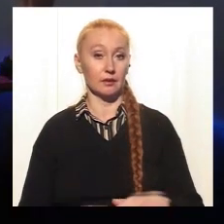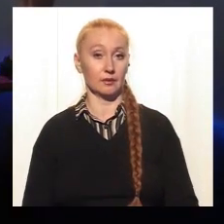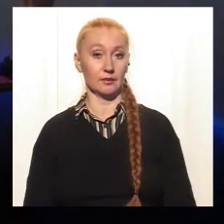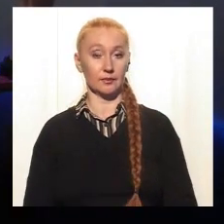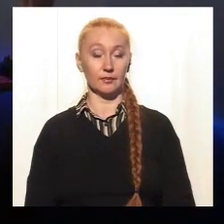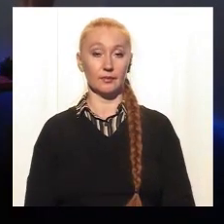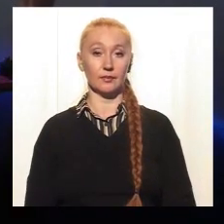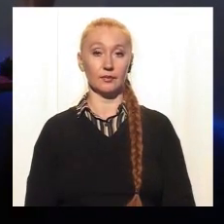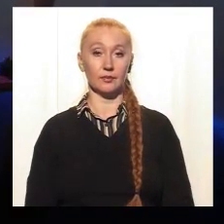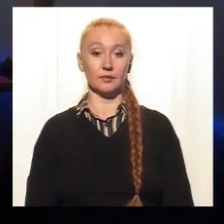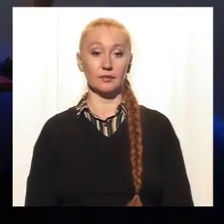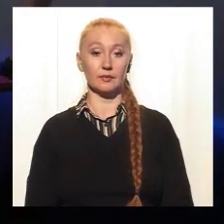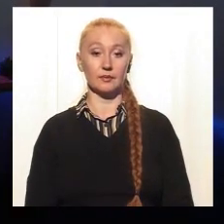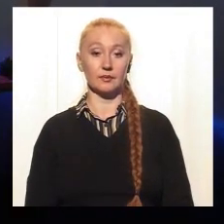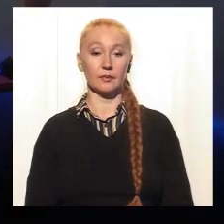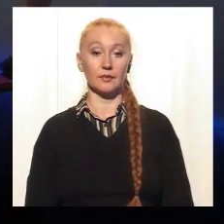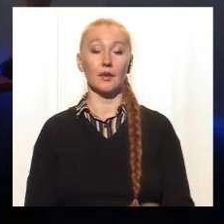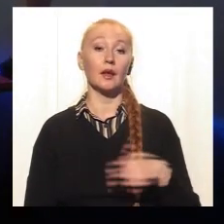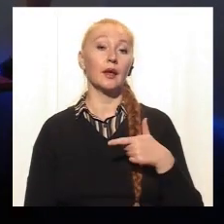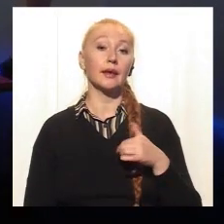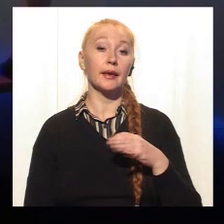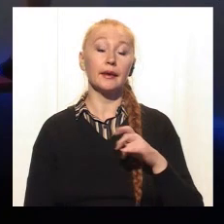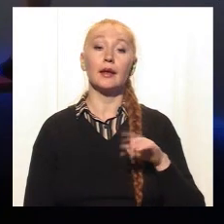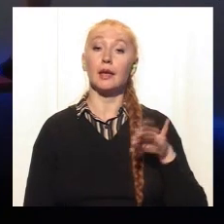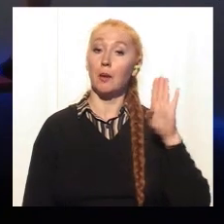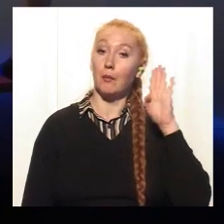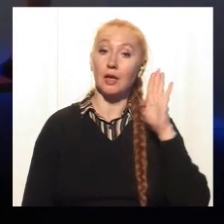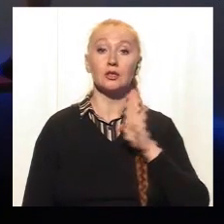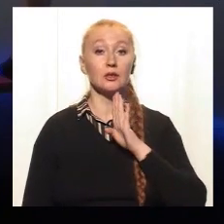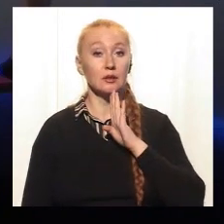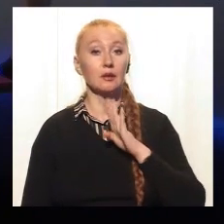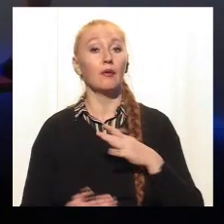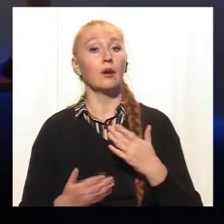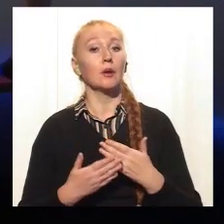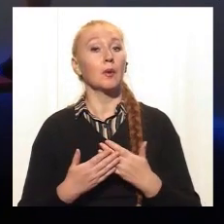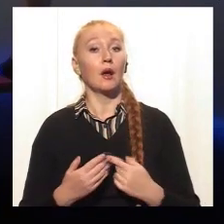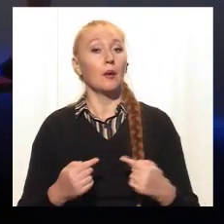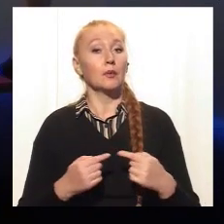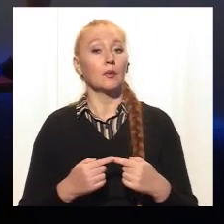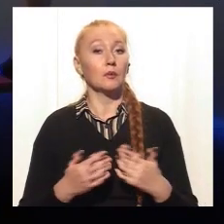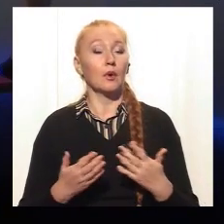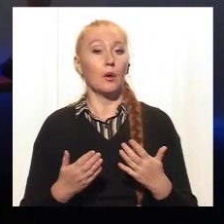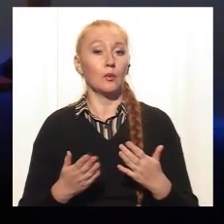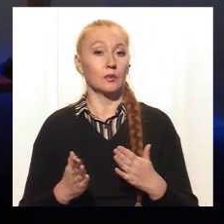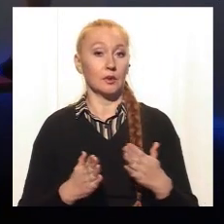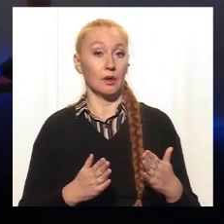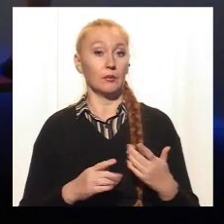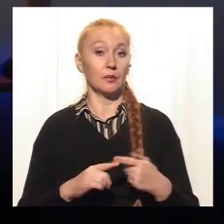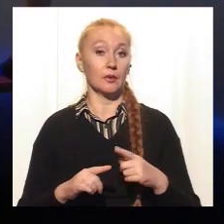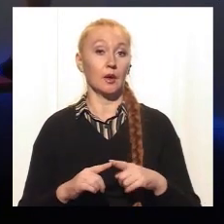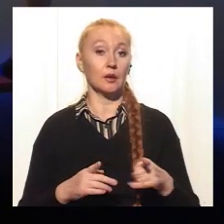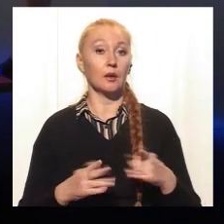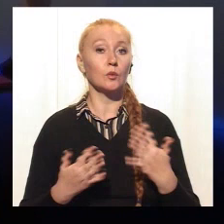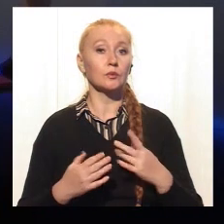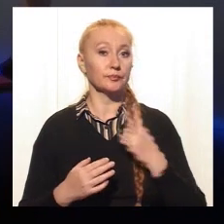должны знать гигиену и мальчики, и девочки, может быть, на определенном этапе, когда они